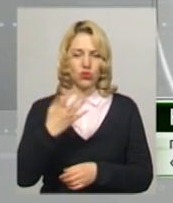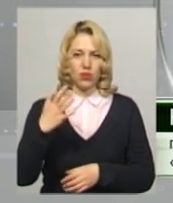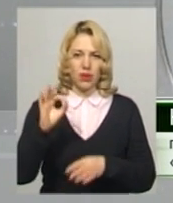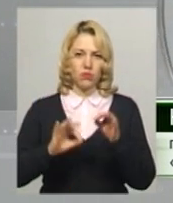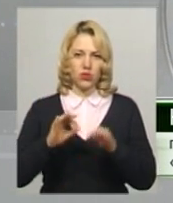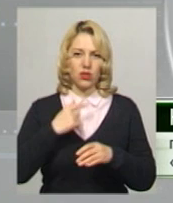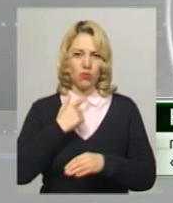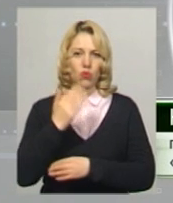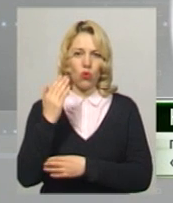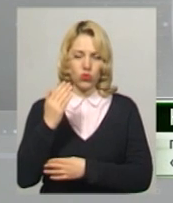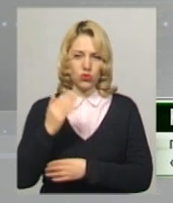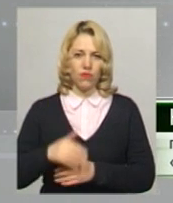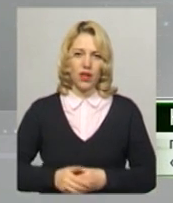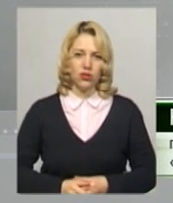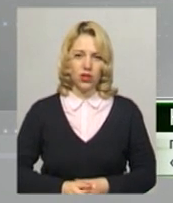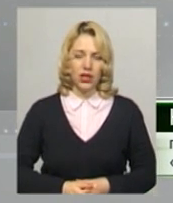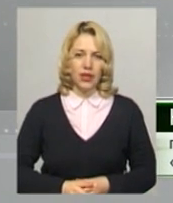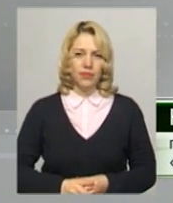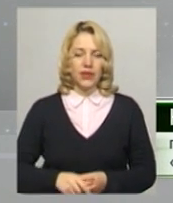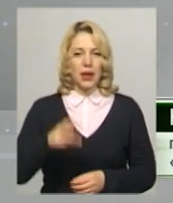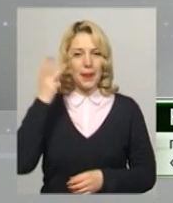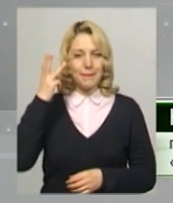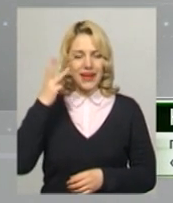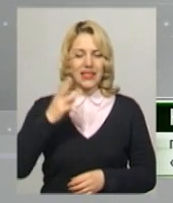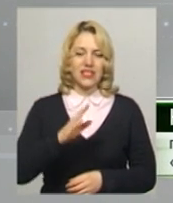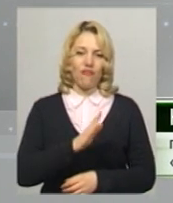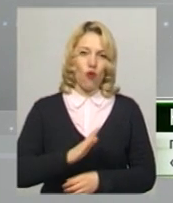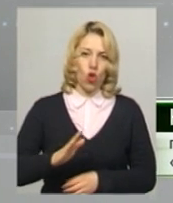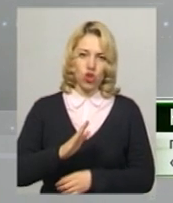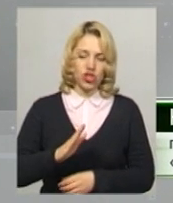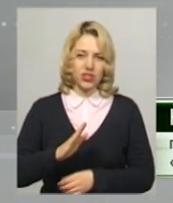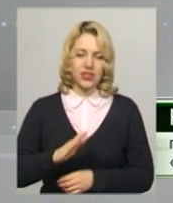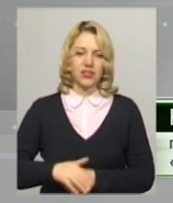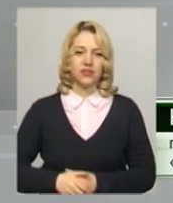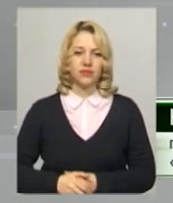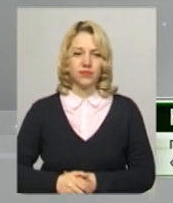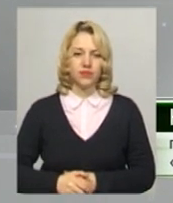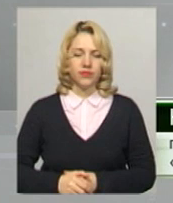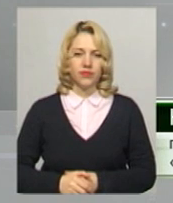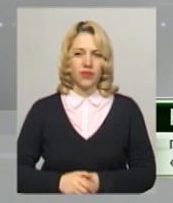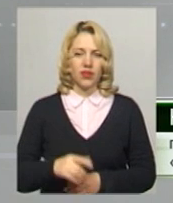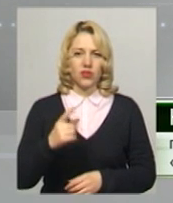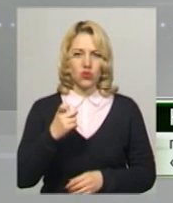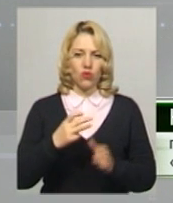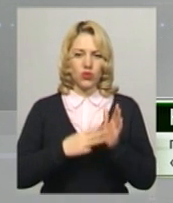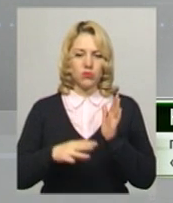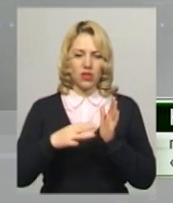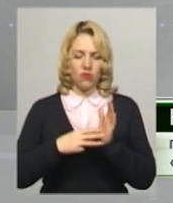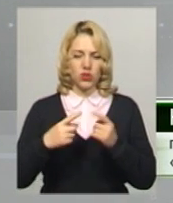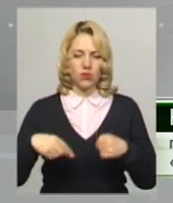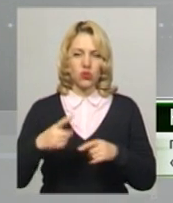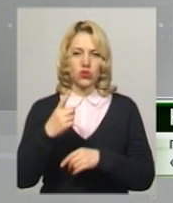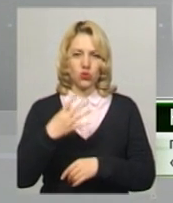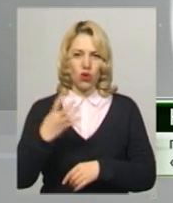проголосували, по Хмельницькому і Волочиському 188 округ теж